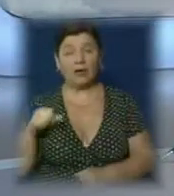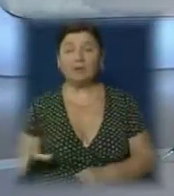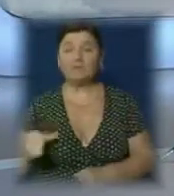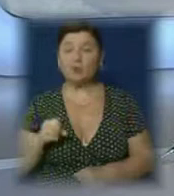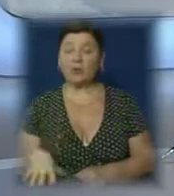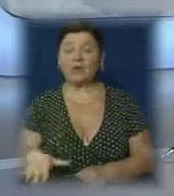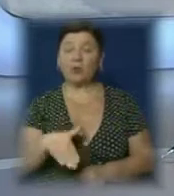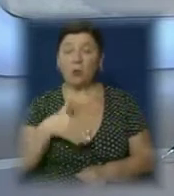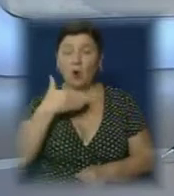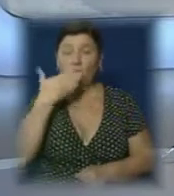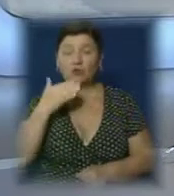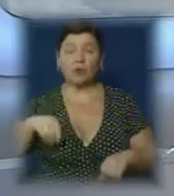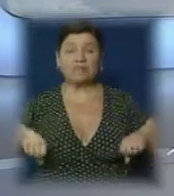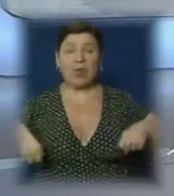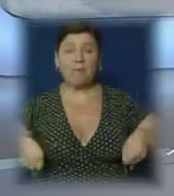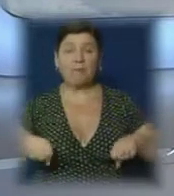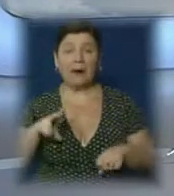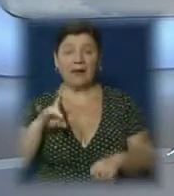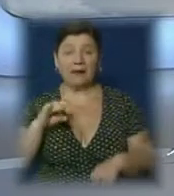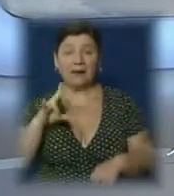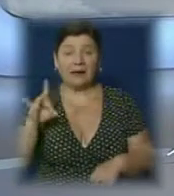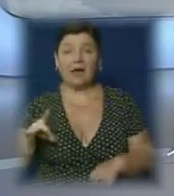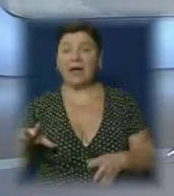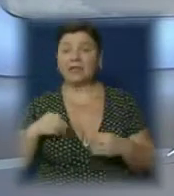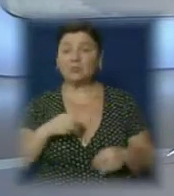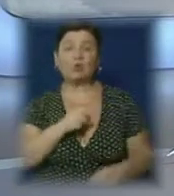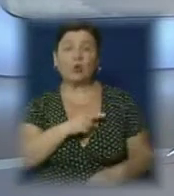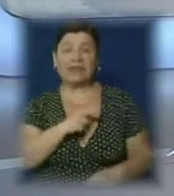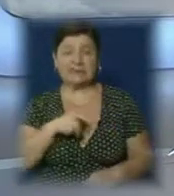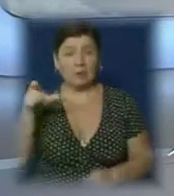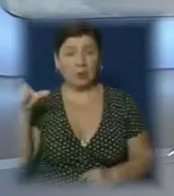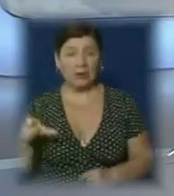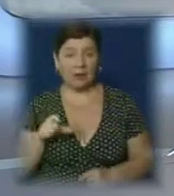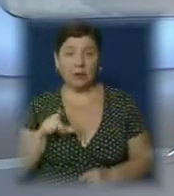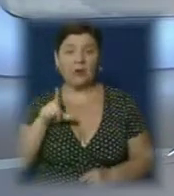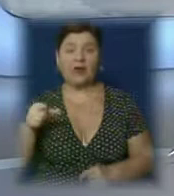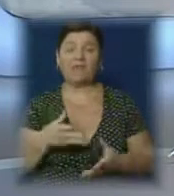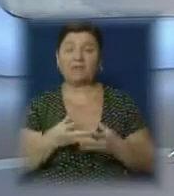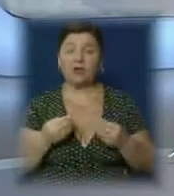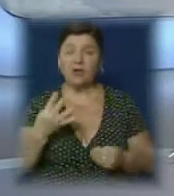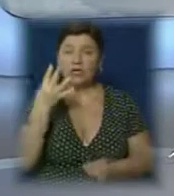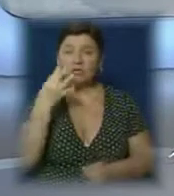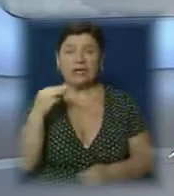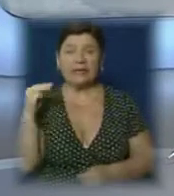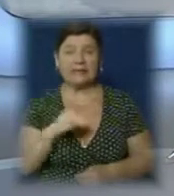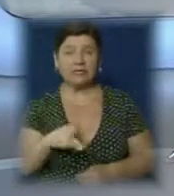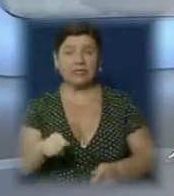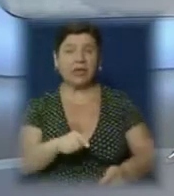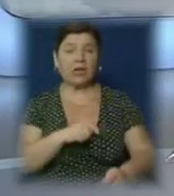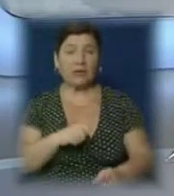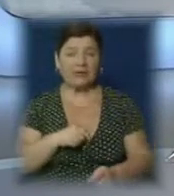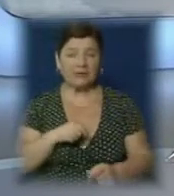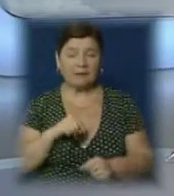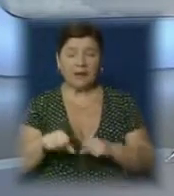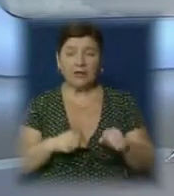Європу. Ужгородський байкер Олег Неживий разом з своїм одеським колегою цієї весни проїхав 4 тисячі кілометрів на своєму байку,